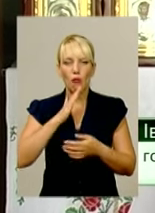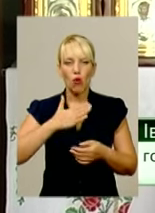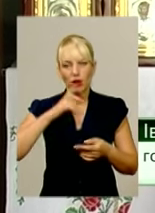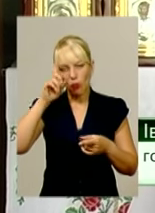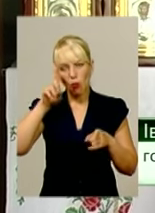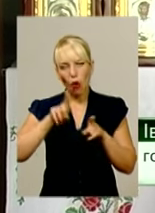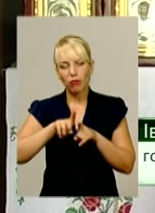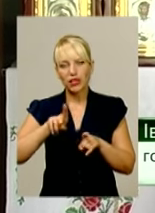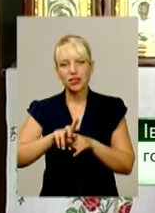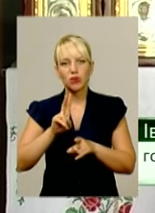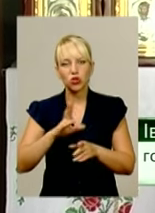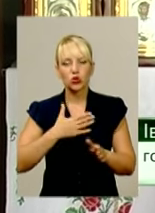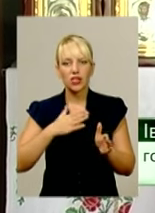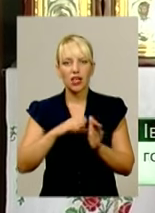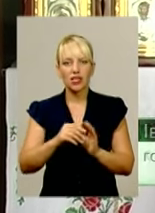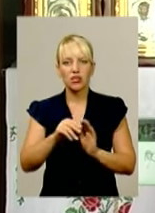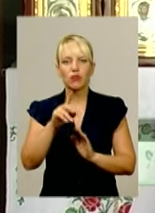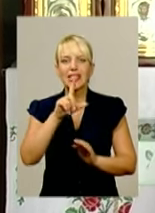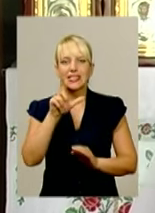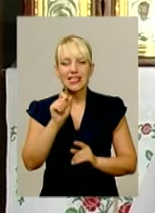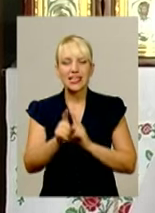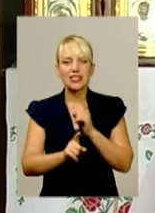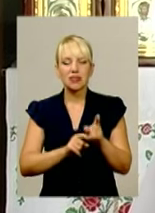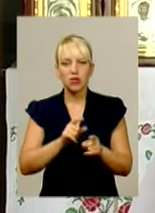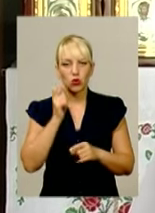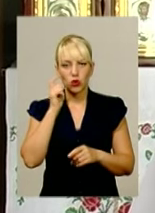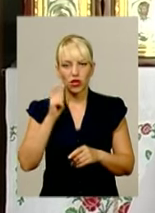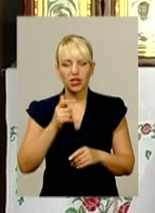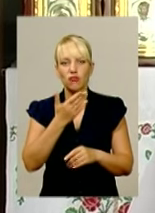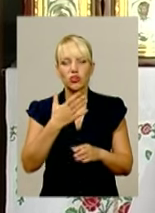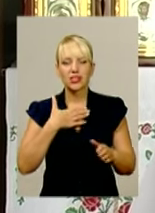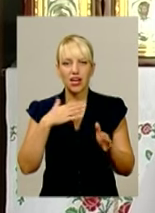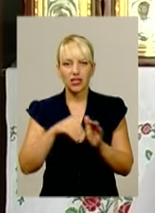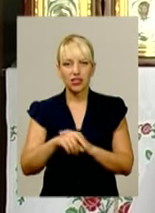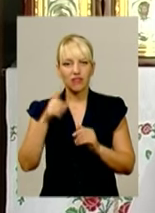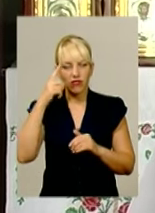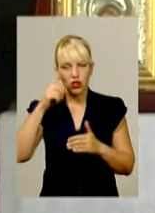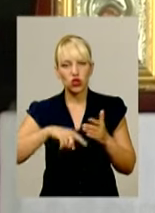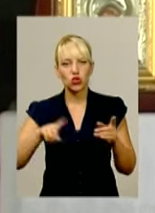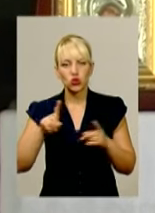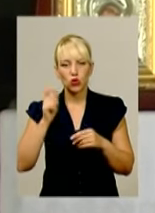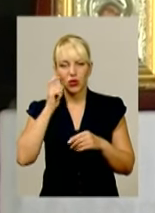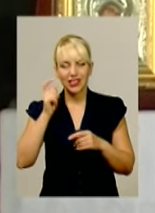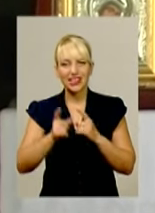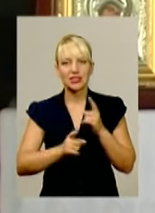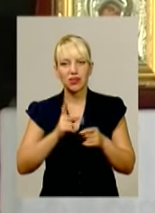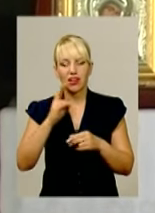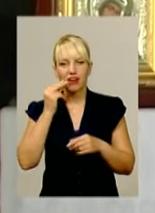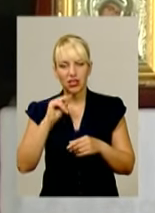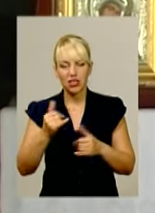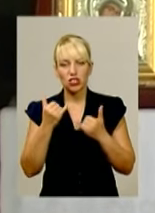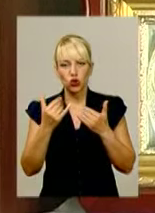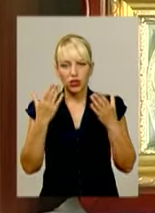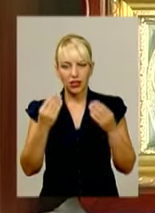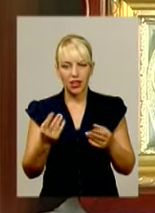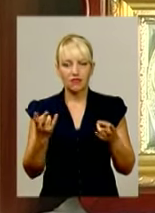думаю, за Україну, за зміни України. Вони йшли, вірячи, що країна зміниться, зміниться на краще. Ми на сьогоднішній день всі повинні розуміти,